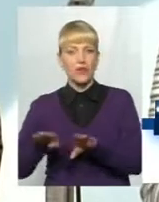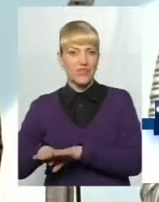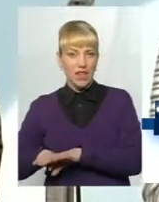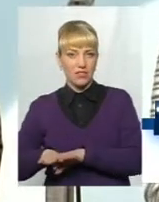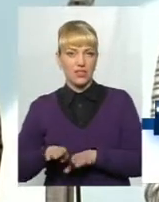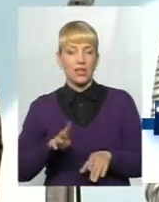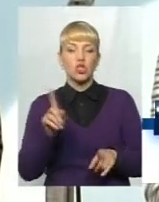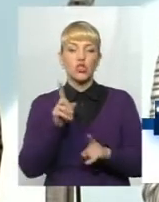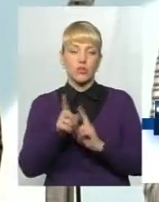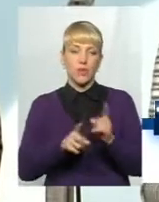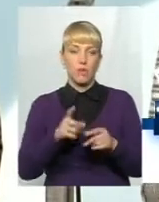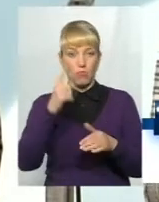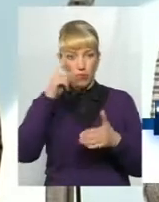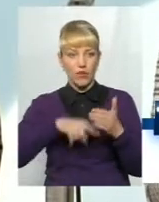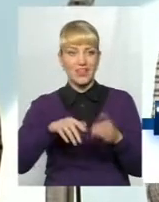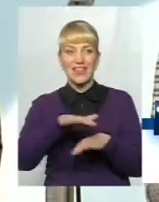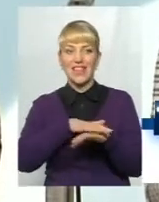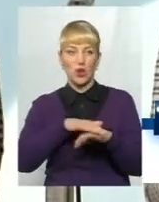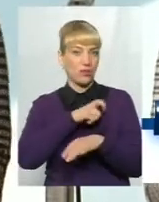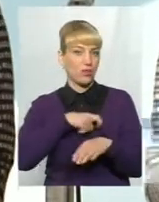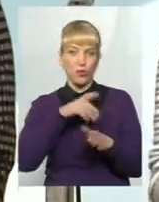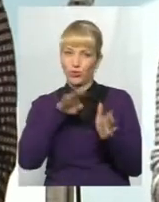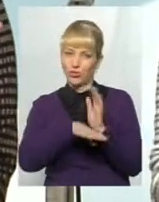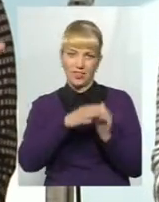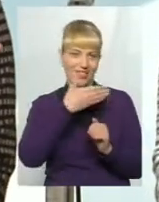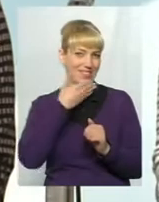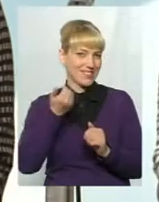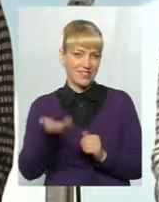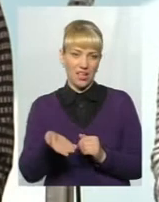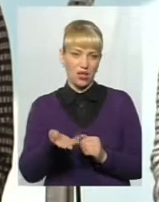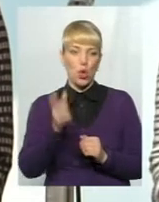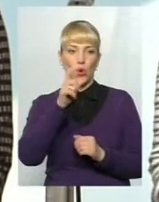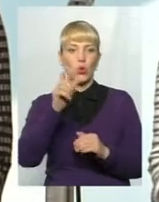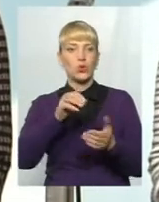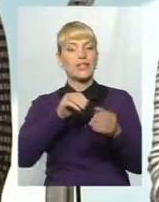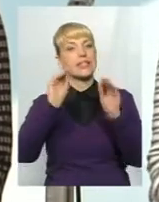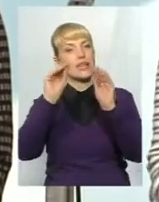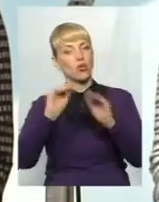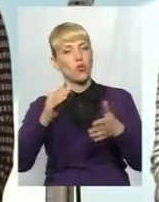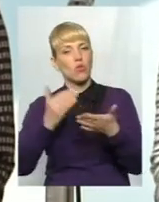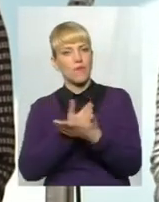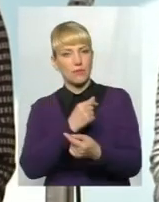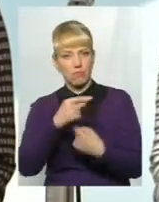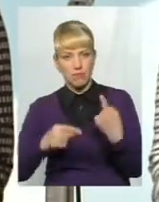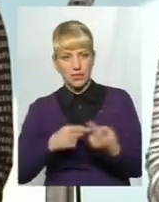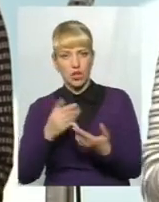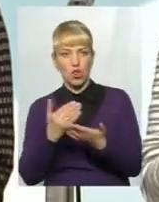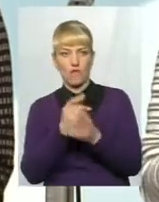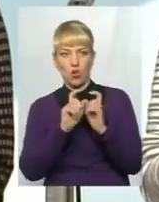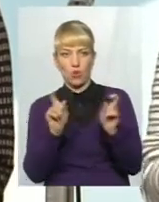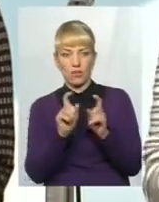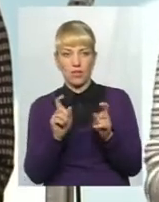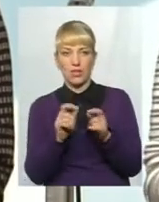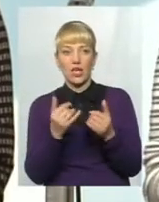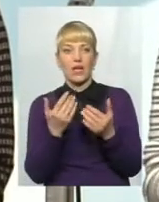Тому що, повірте, в народних депутатів гірше не стало. Люди задекларовують нові бізнеси, нові об'єкти. І тому, в